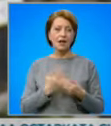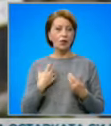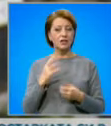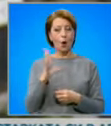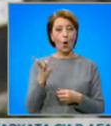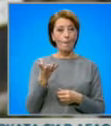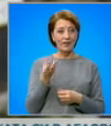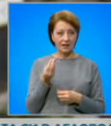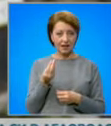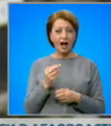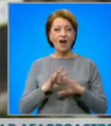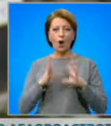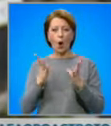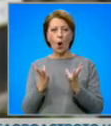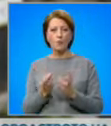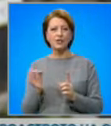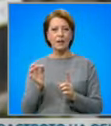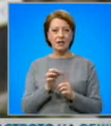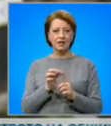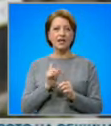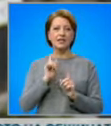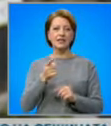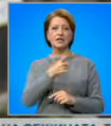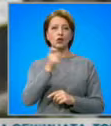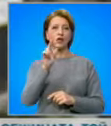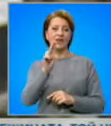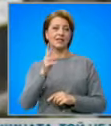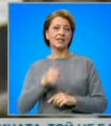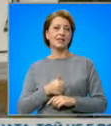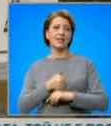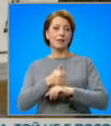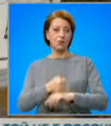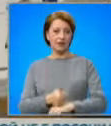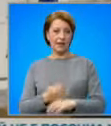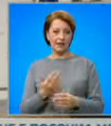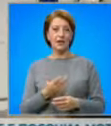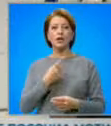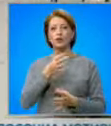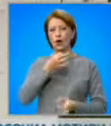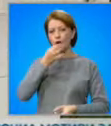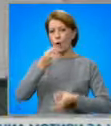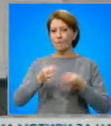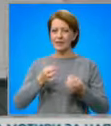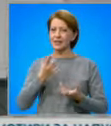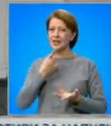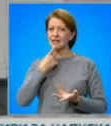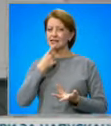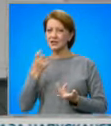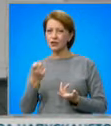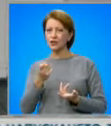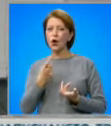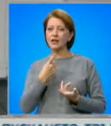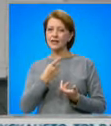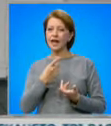се обединява върху общите принципи, трябва да достигне 121 депутата. Ние към това се стремим. Петков обясни, защо именно всеки вълт са